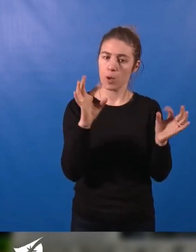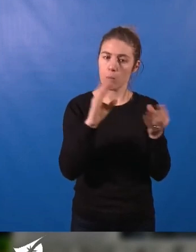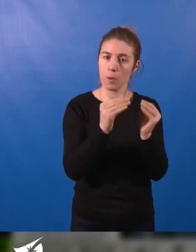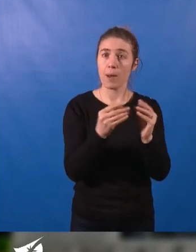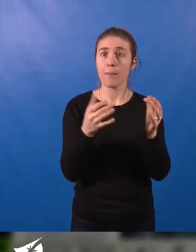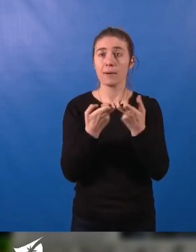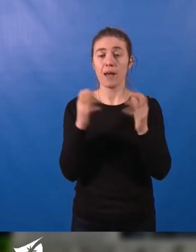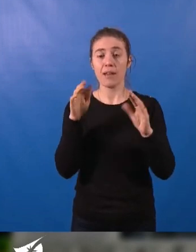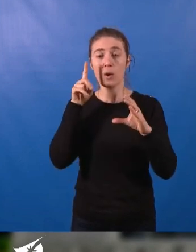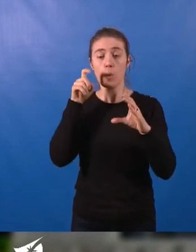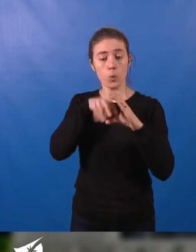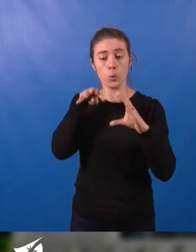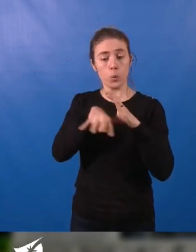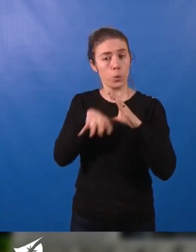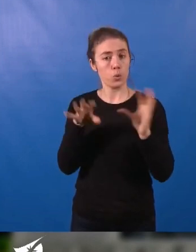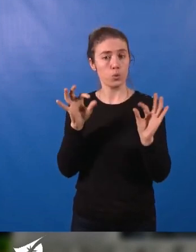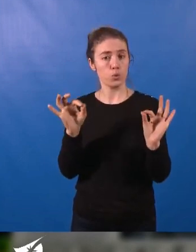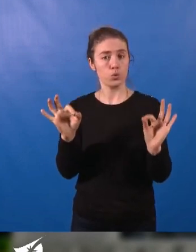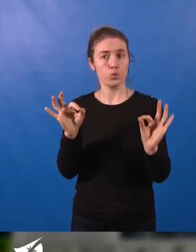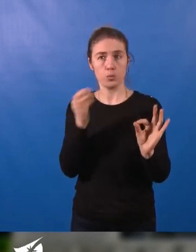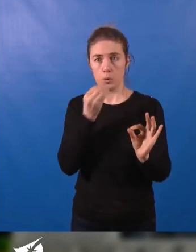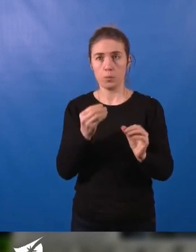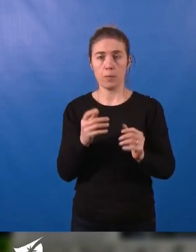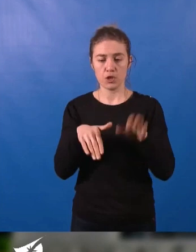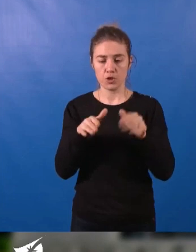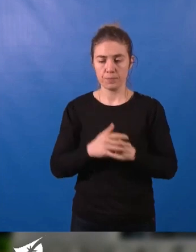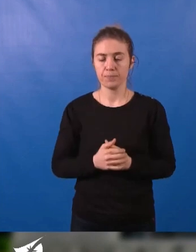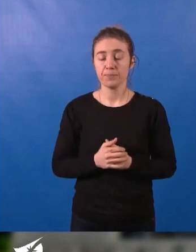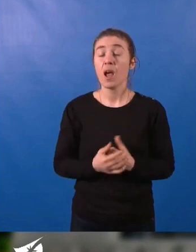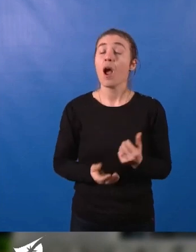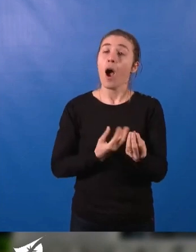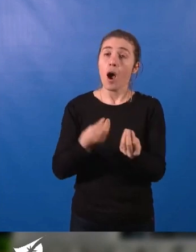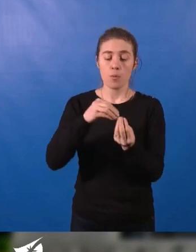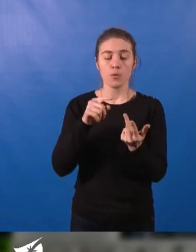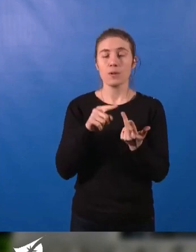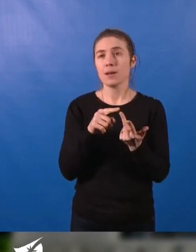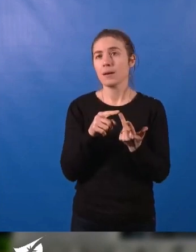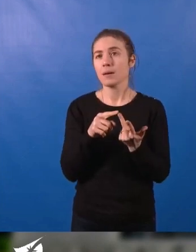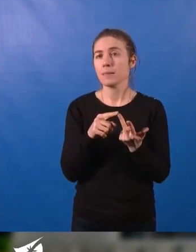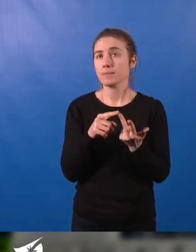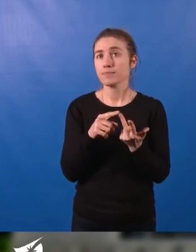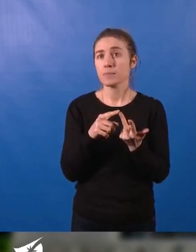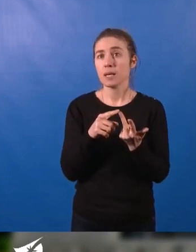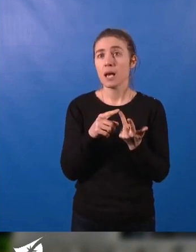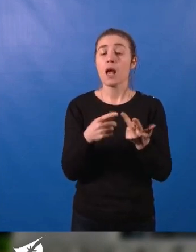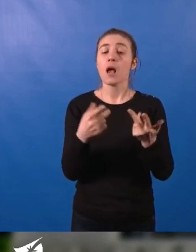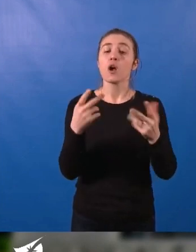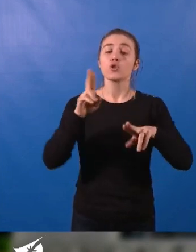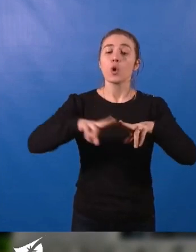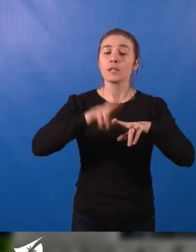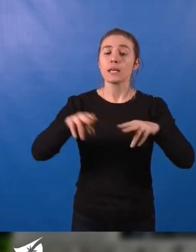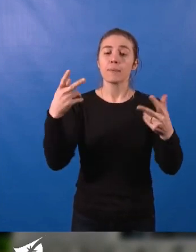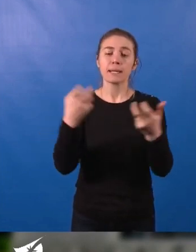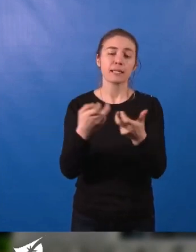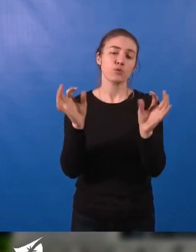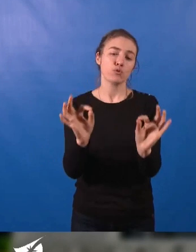sanitaire. Et également que cela respecte le prix de chantier et qu'il reste bien